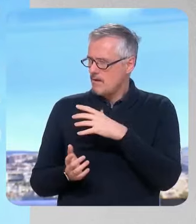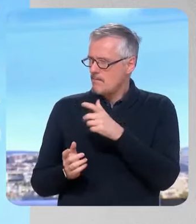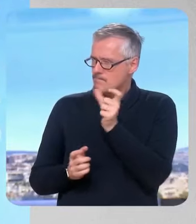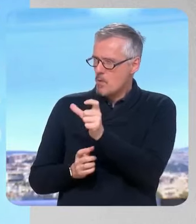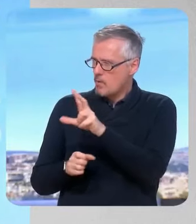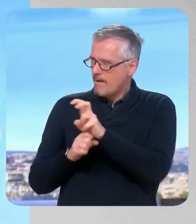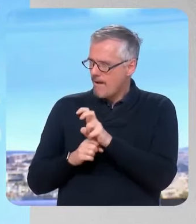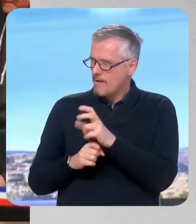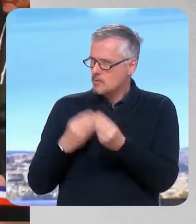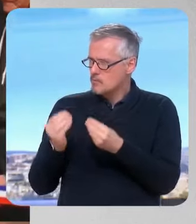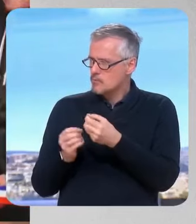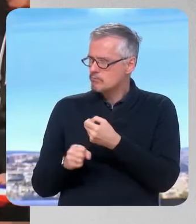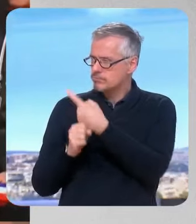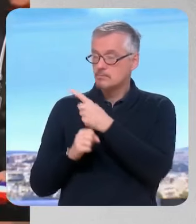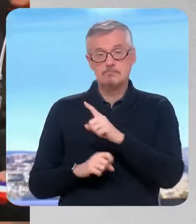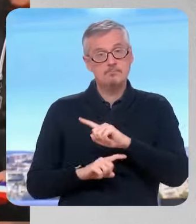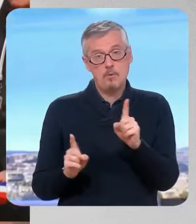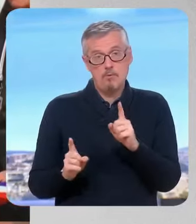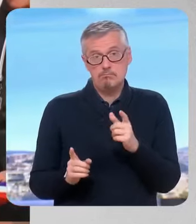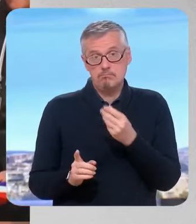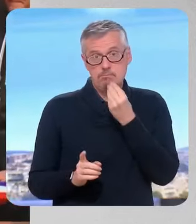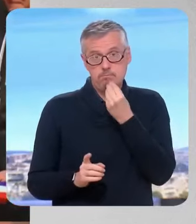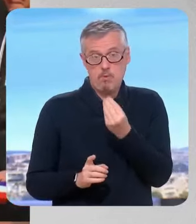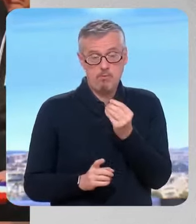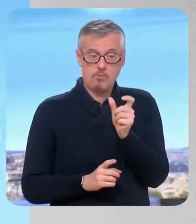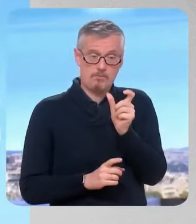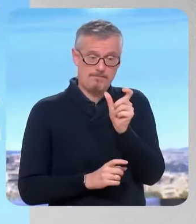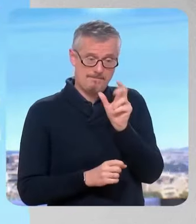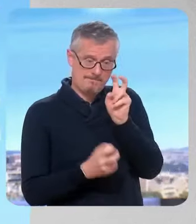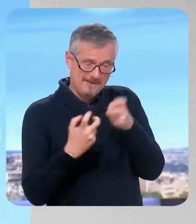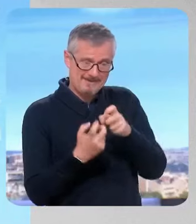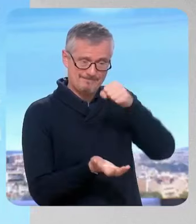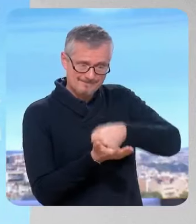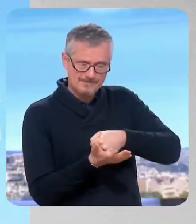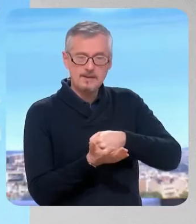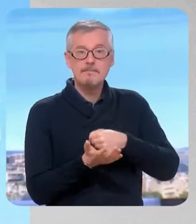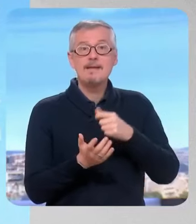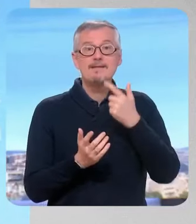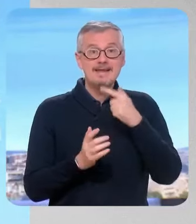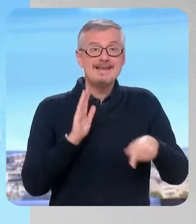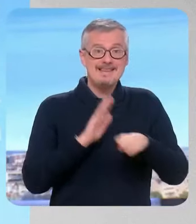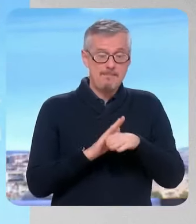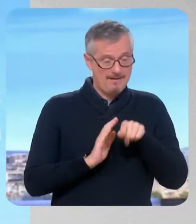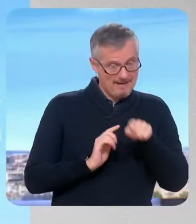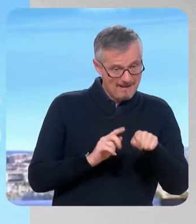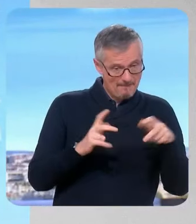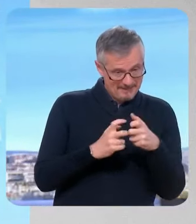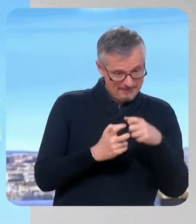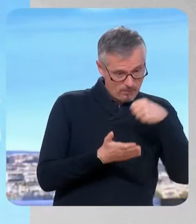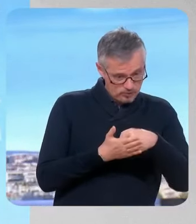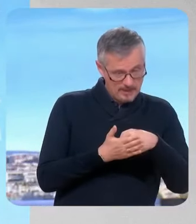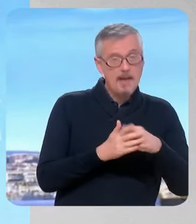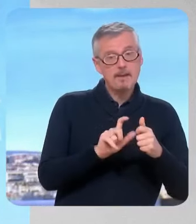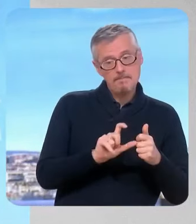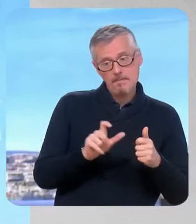prix plancher ne me gêne pas. Simplement, qu'est-ce que c'est le prix plancher? C'est le prix à partir duquel on construit le prix final. Parce que le prix plancher, ça donne le sentiment que